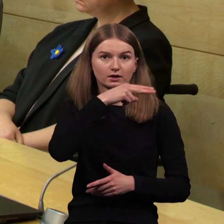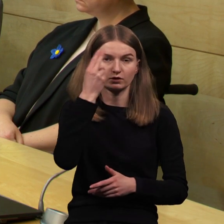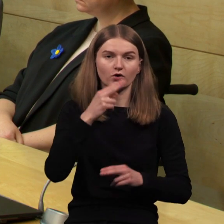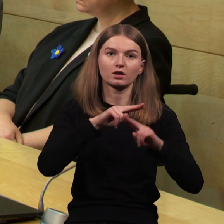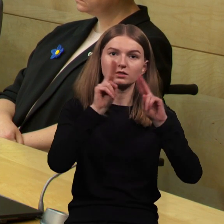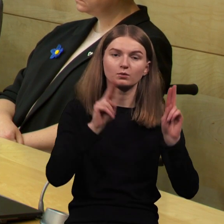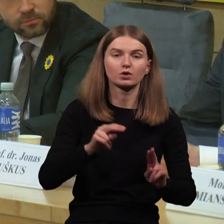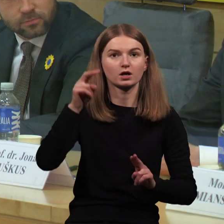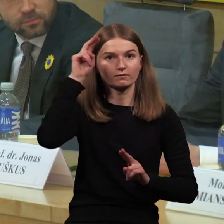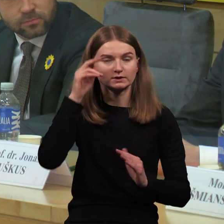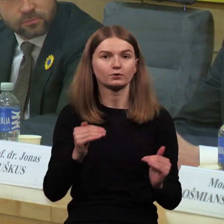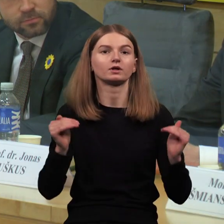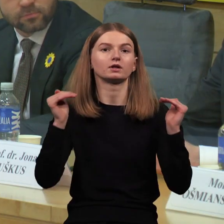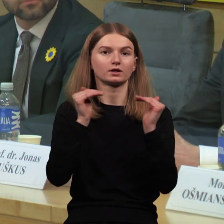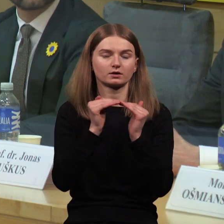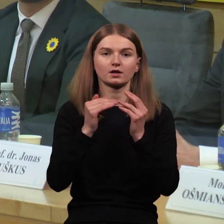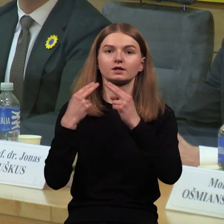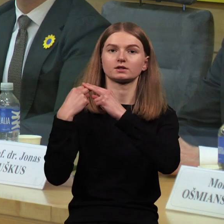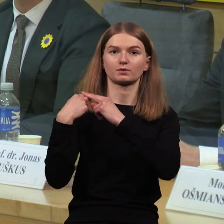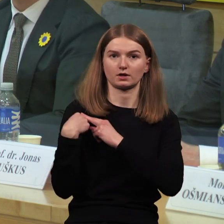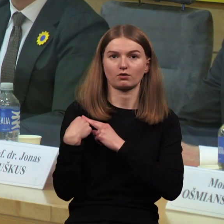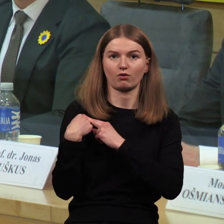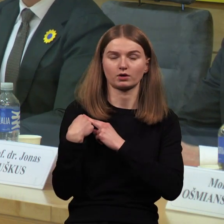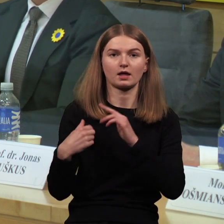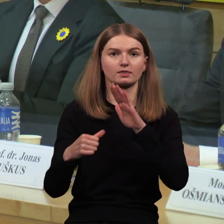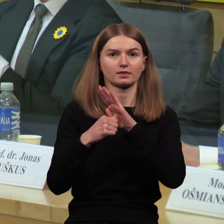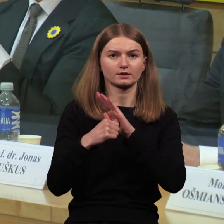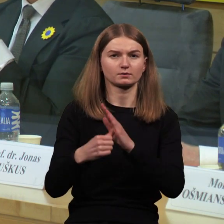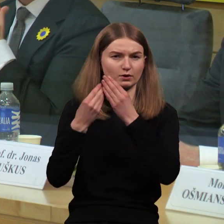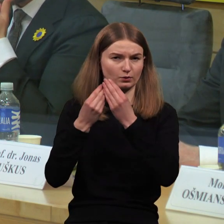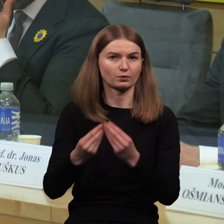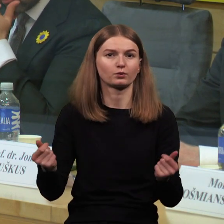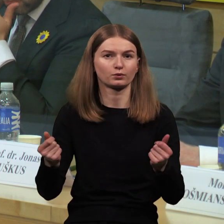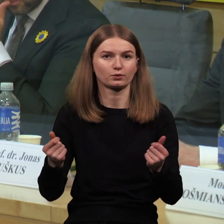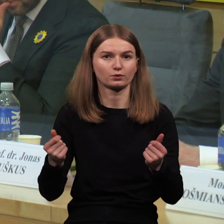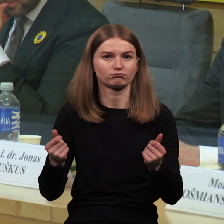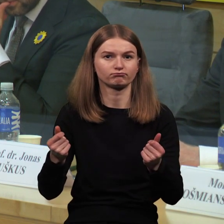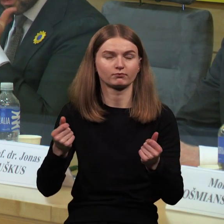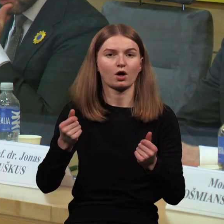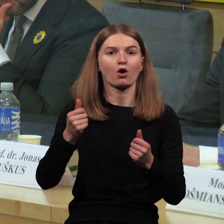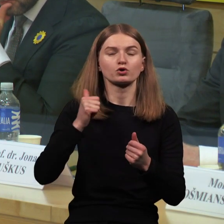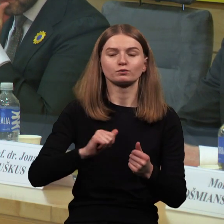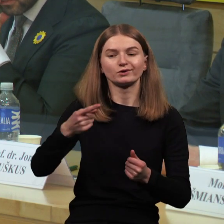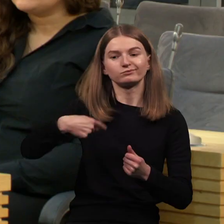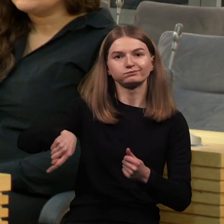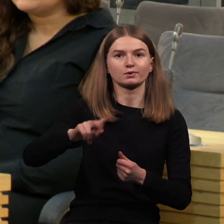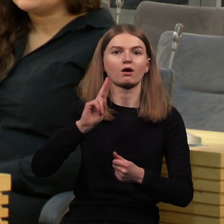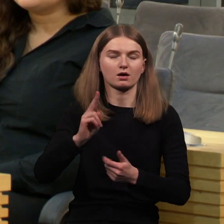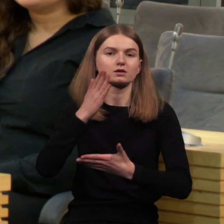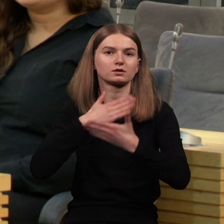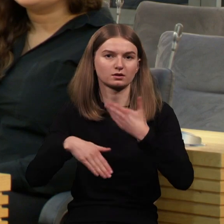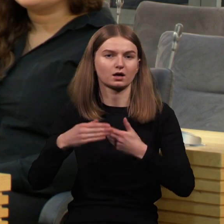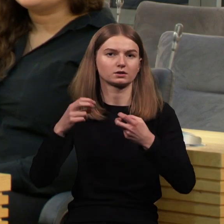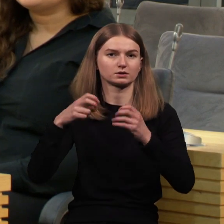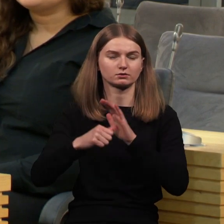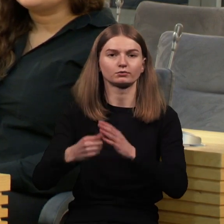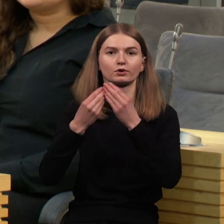tiek nacionalinių lygmenių įsiparygojo šalinti diskriminacinės nuostatas asmenų su negale atžvilgių. Profesorius sutinka,